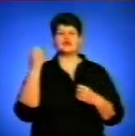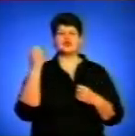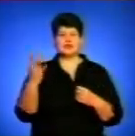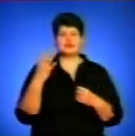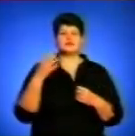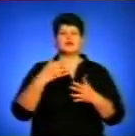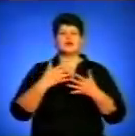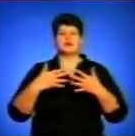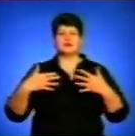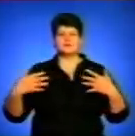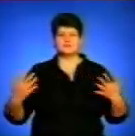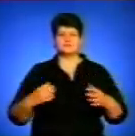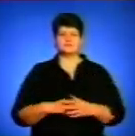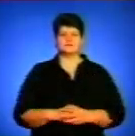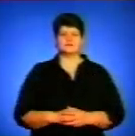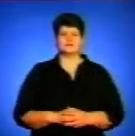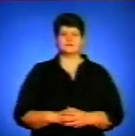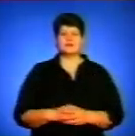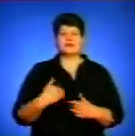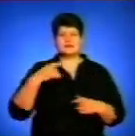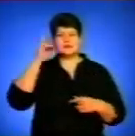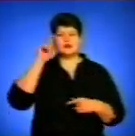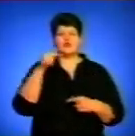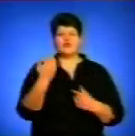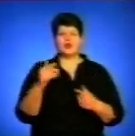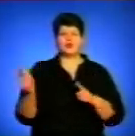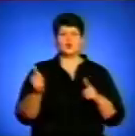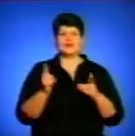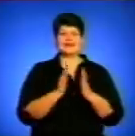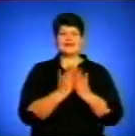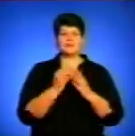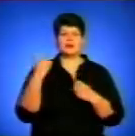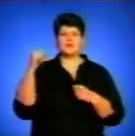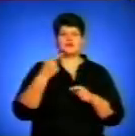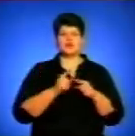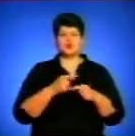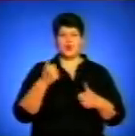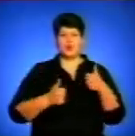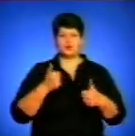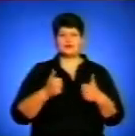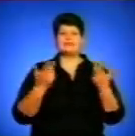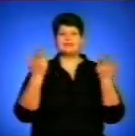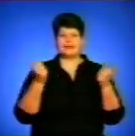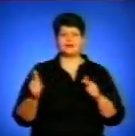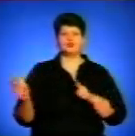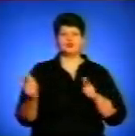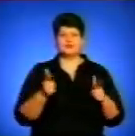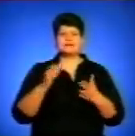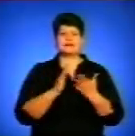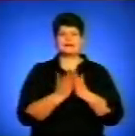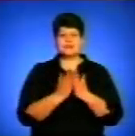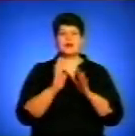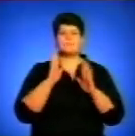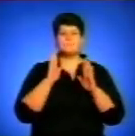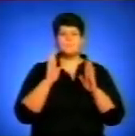-го і так далі. Я знаю, що ви готуєте книжку про переможців цього конкурсу. Так, готується книжка, вона буде десь